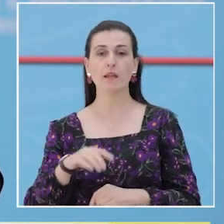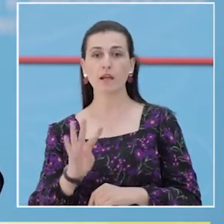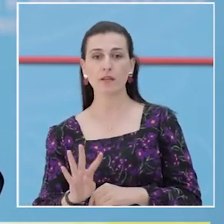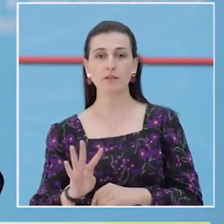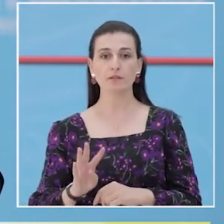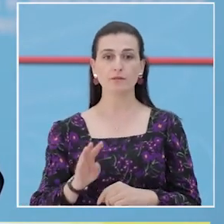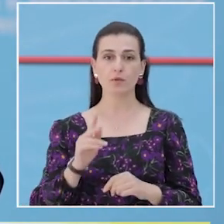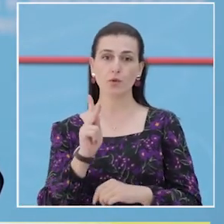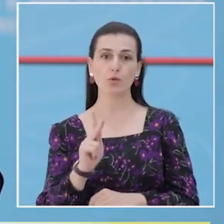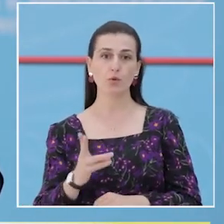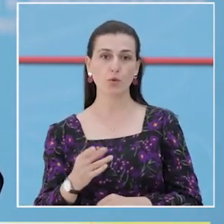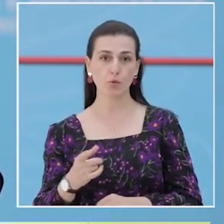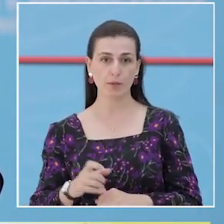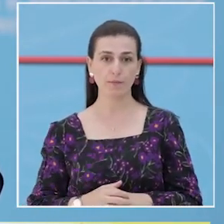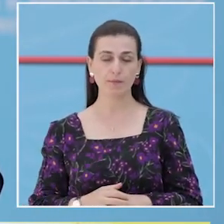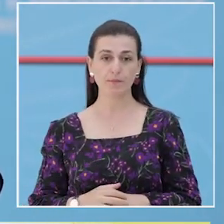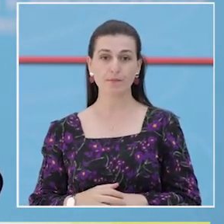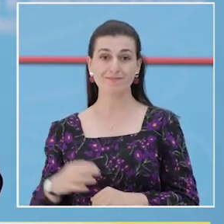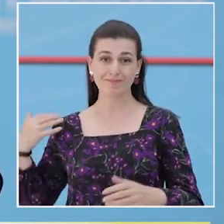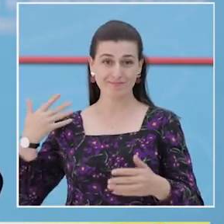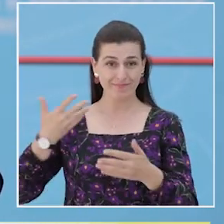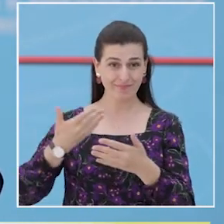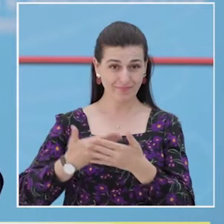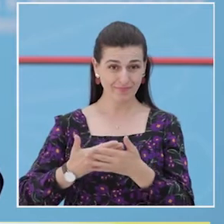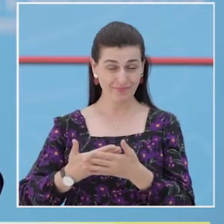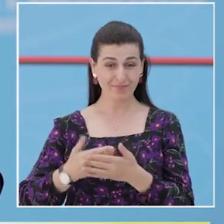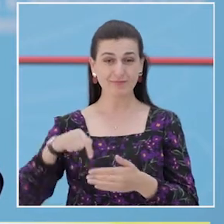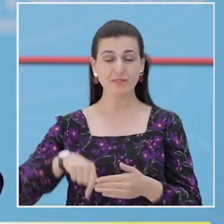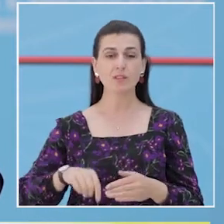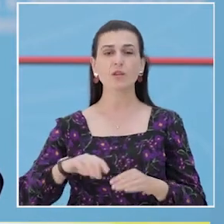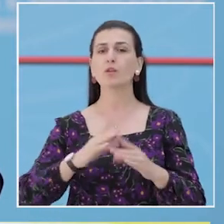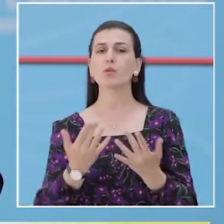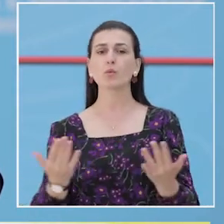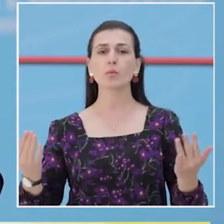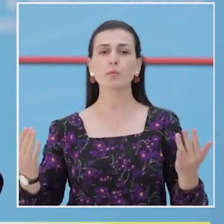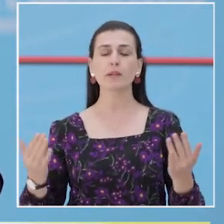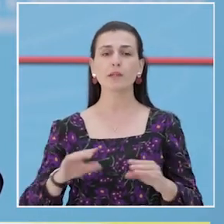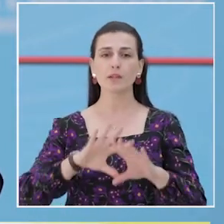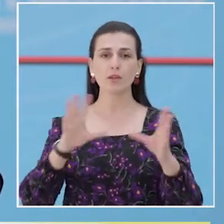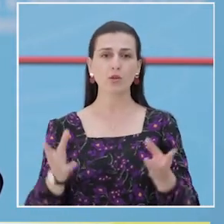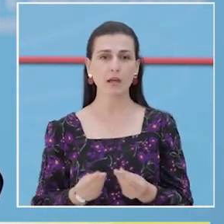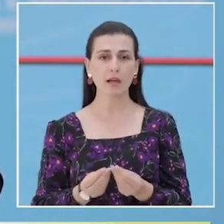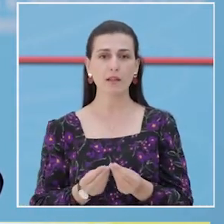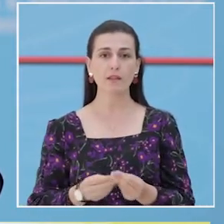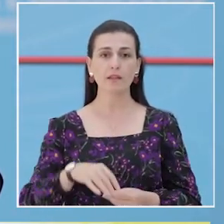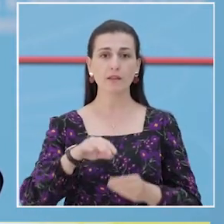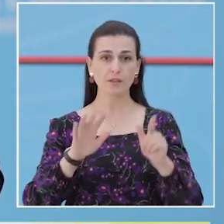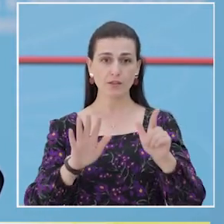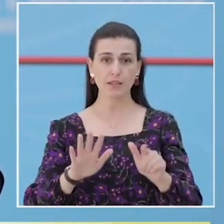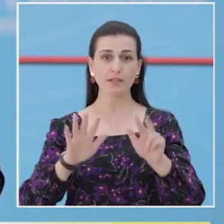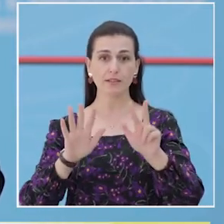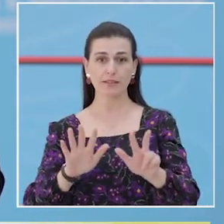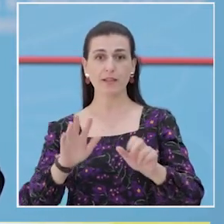Që nga filimi epidemis dherim e sot janë konfirmuar pozitiv me COVID-19 në të gjithë vëndin 782 qytetarë,